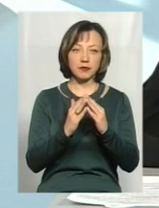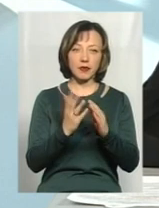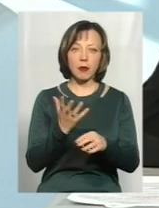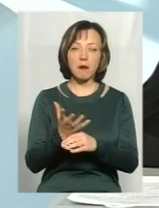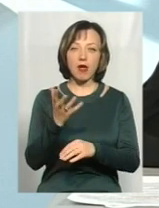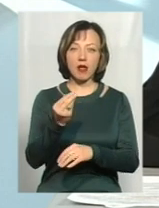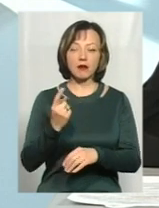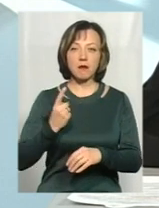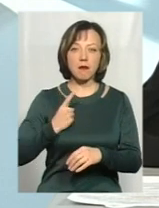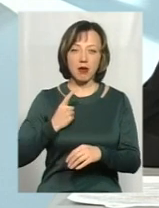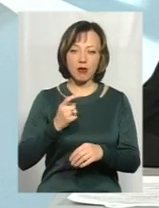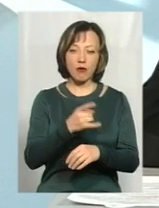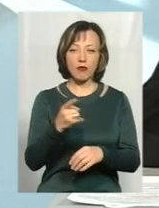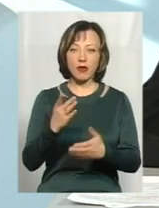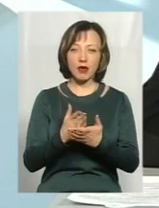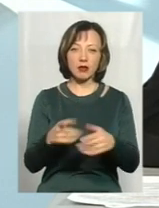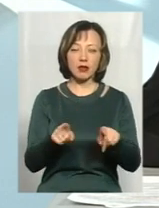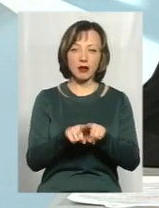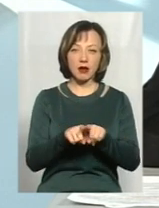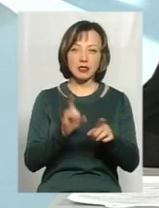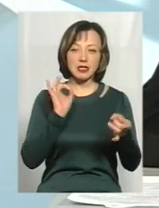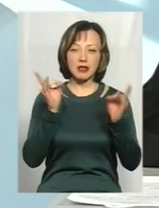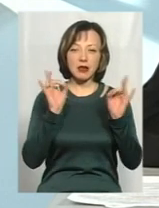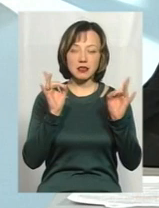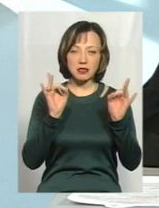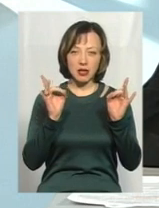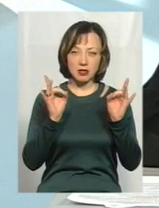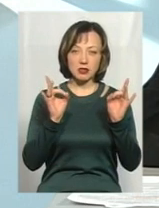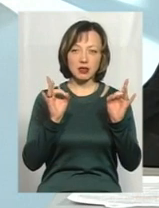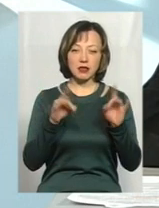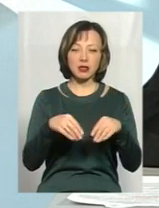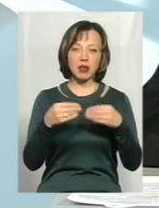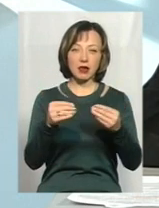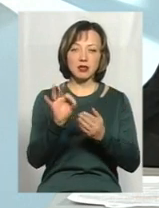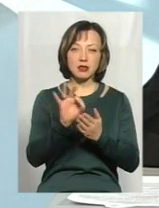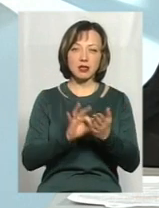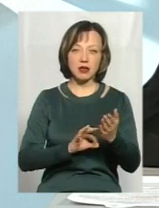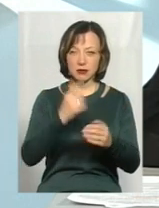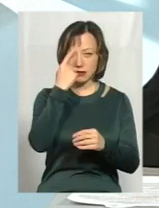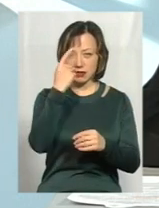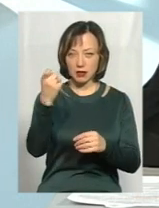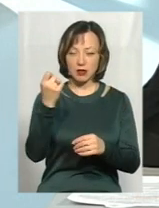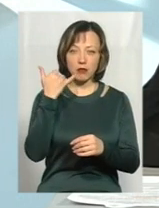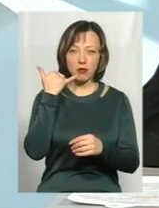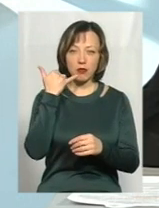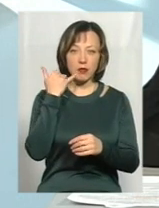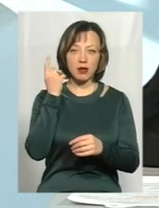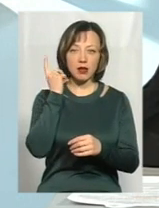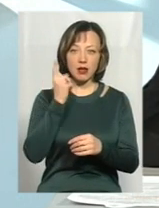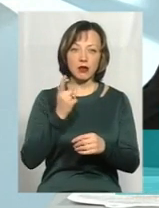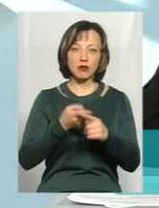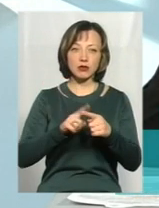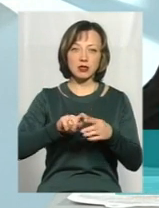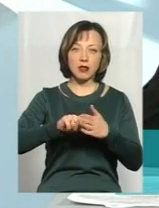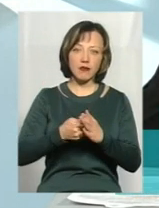Є така GPS-сигналізація, яка дає зразу сигнал на мобільний телефон, що автомобіль